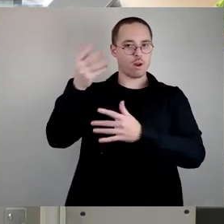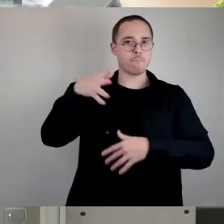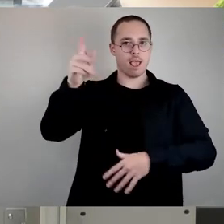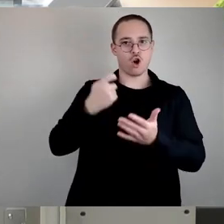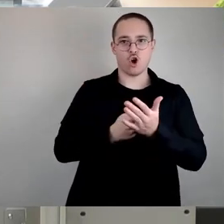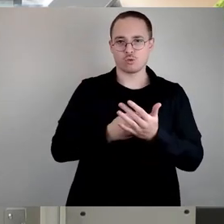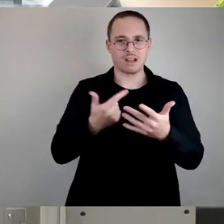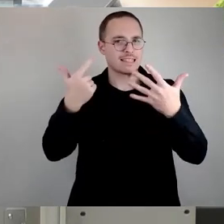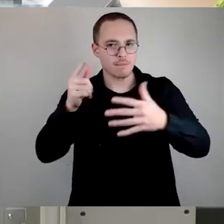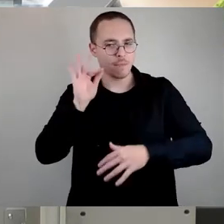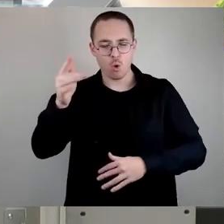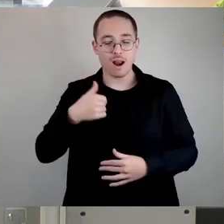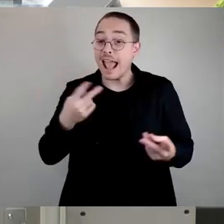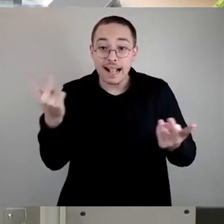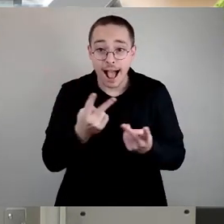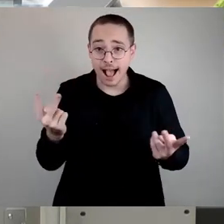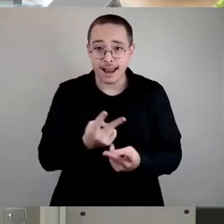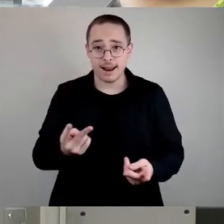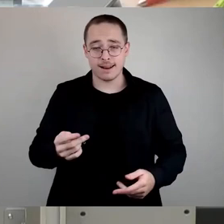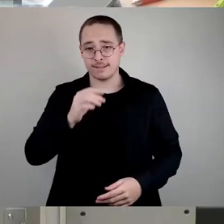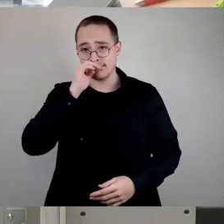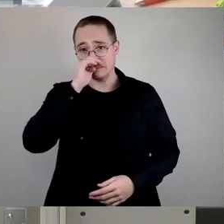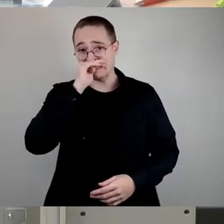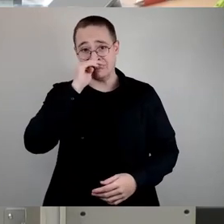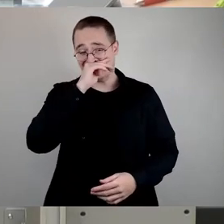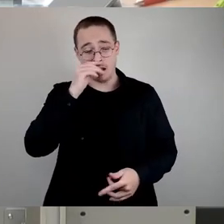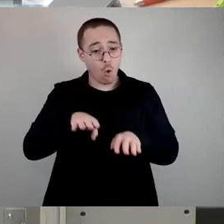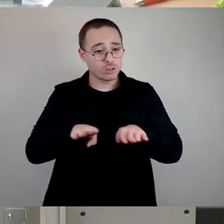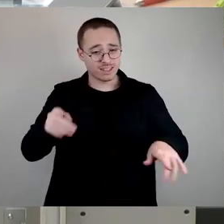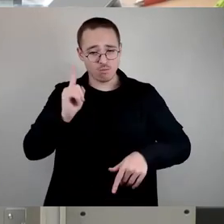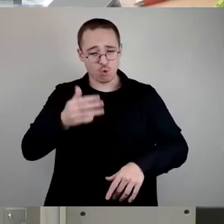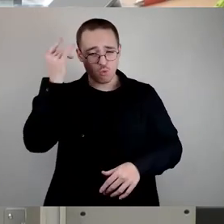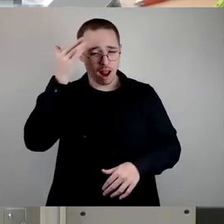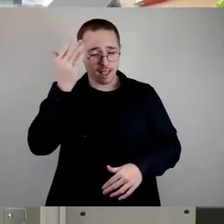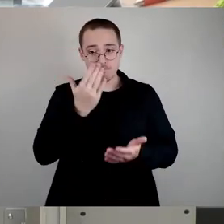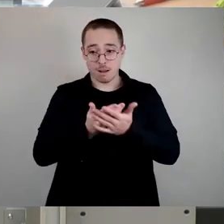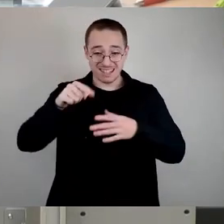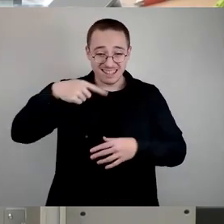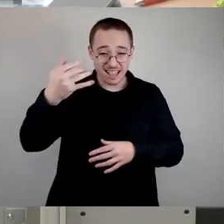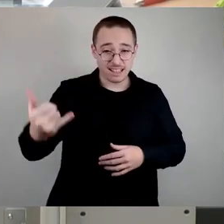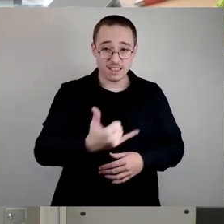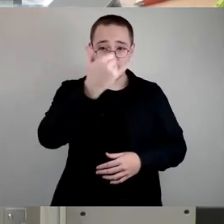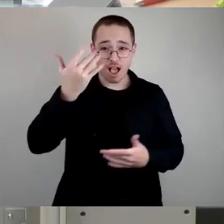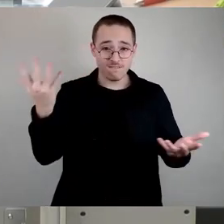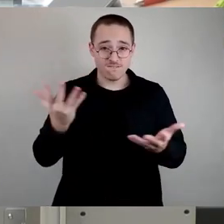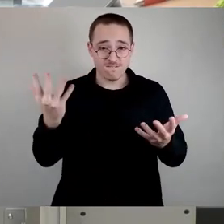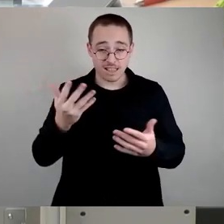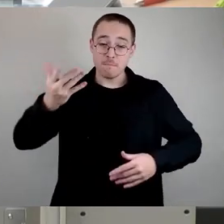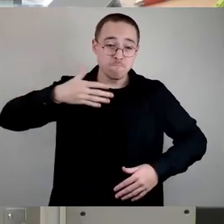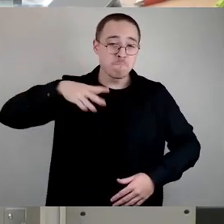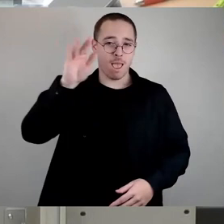viel, ja, grundsätzlich muss man sich überlegen, dass nächstes Jahr noch mehr Kinder aufgrund der